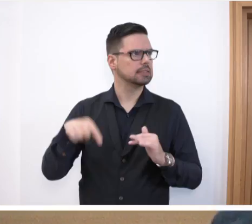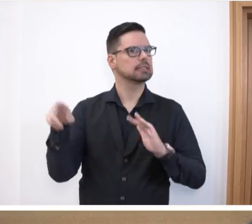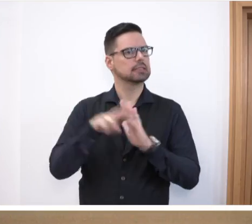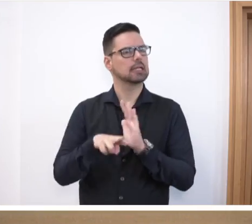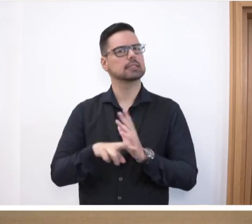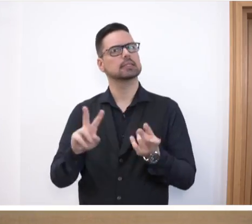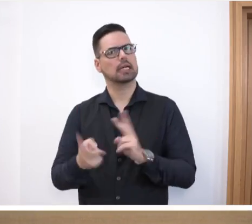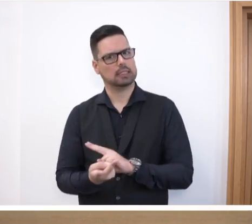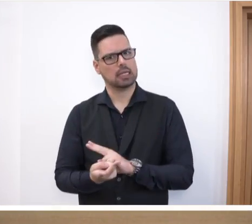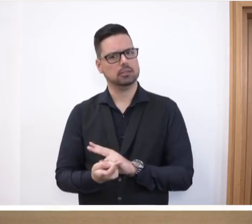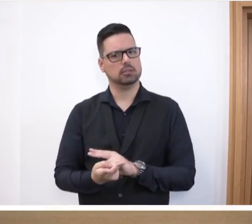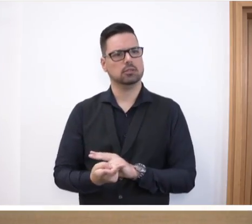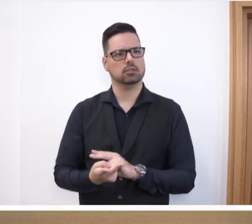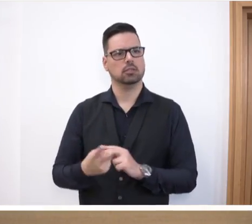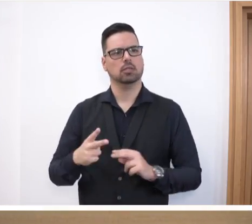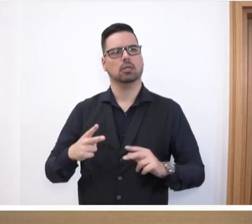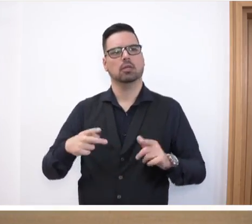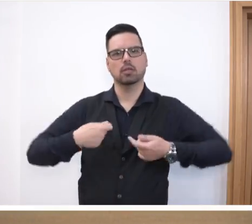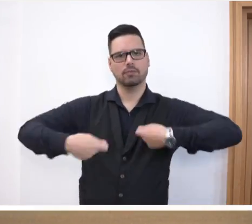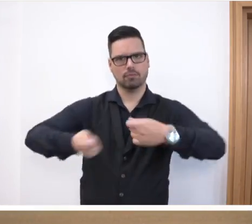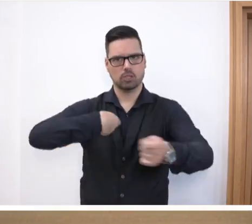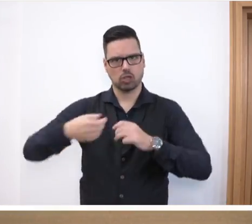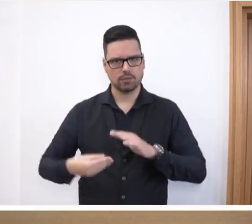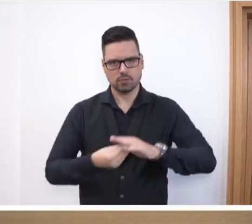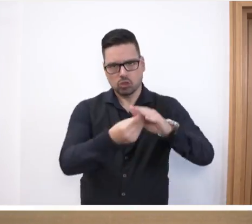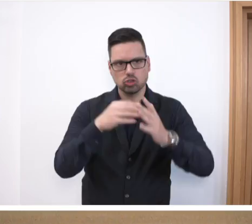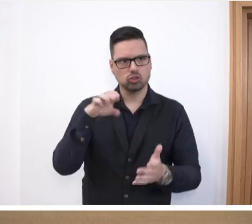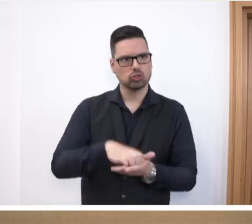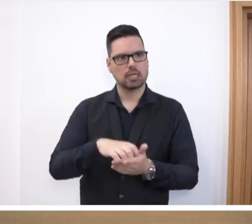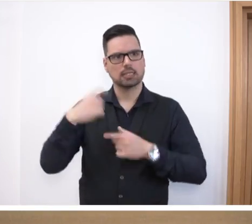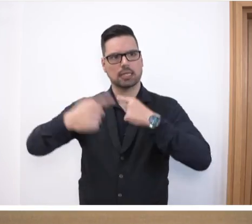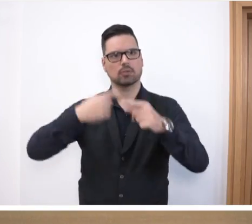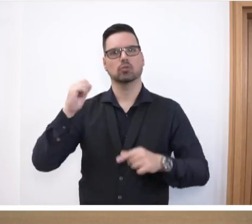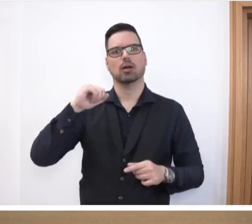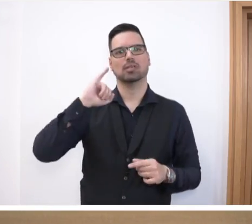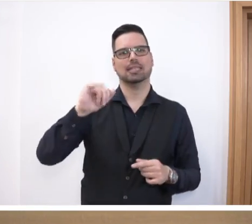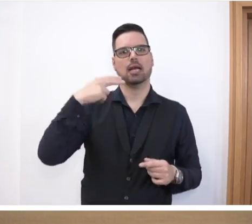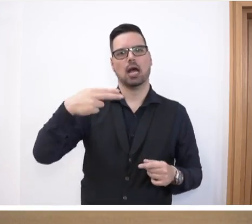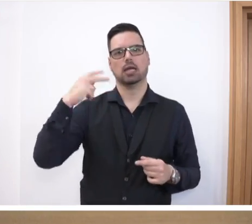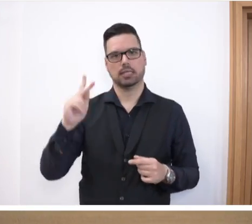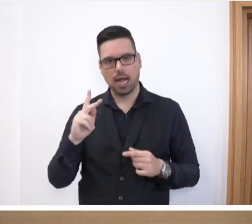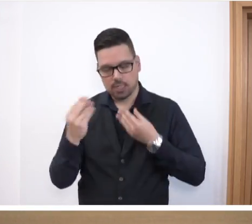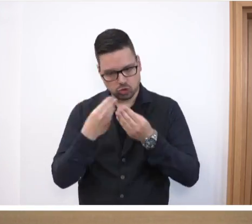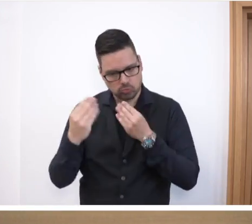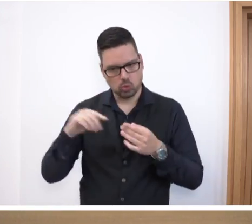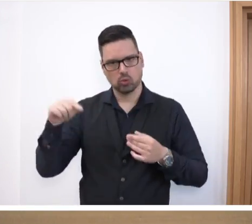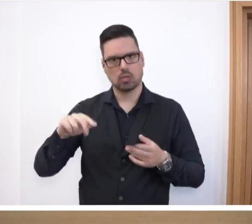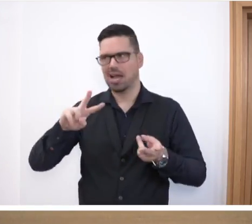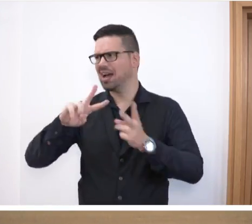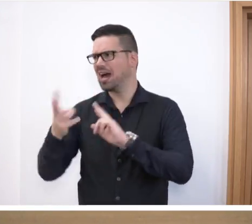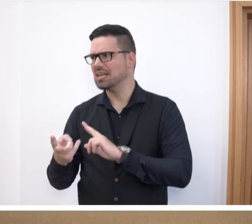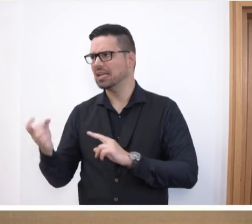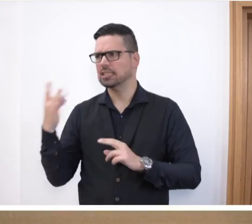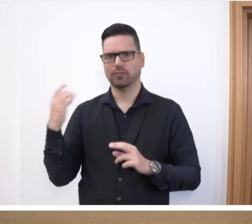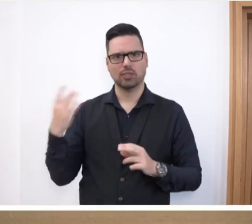geändert werden soll, mit Wirtschaftsförderern, Stadtentwicklern und auch mit der IHK gesprochen und habe dort ein ganz anderes